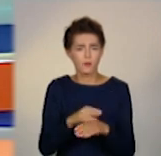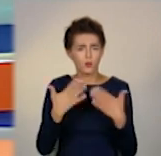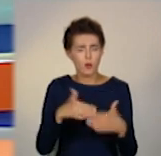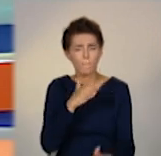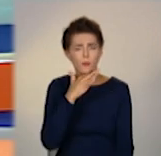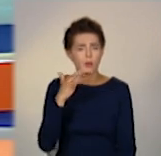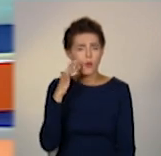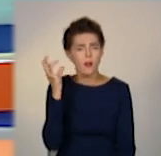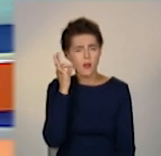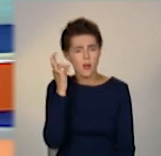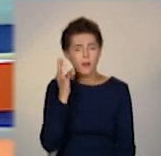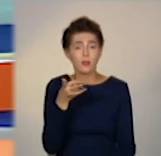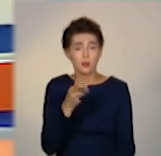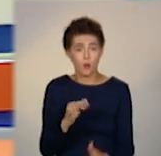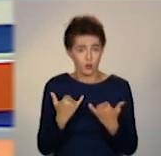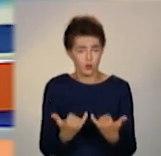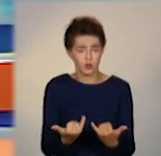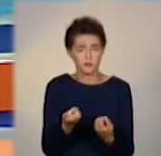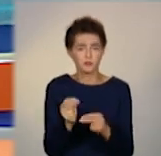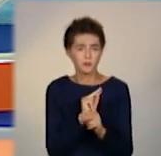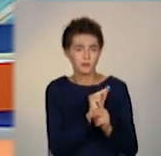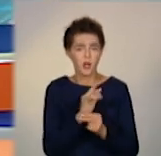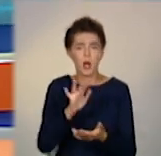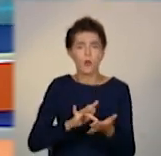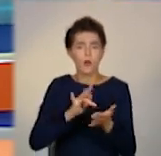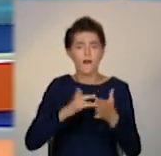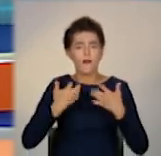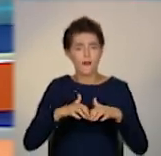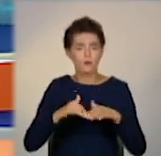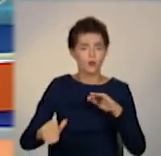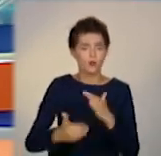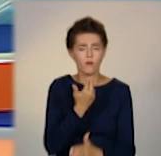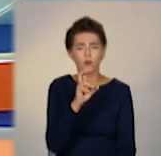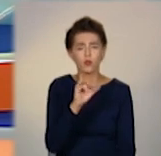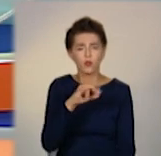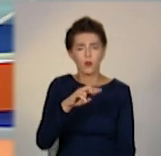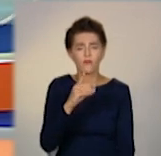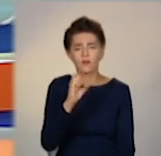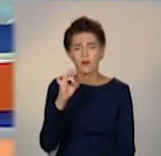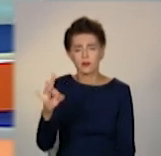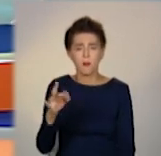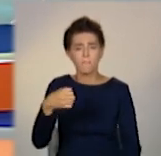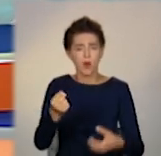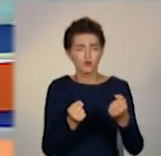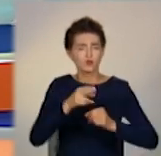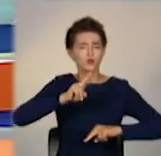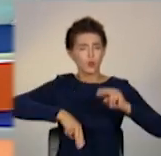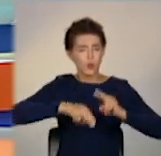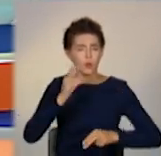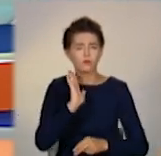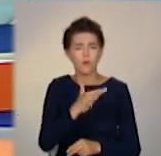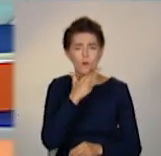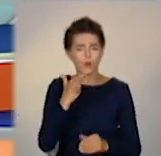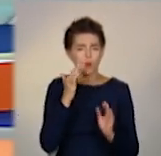років, а нині приводять до ладу. В Краматорську оновлюють бульвар машинобудівників. Роботи триватимуть кілька